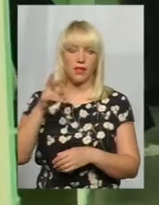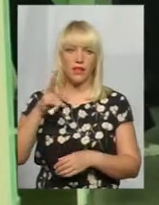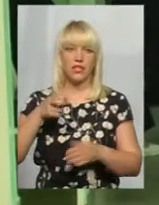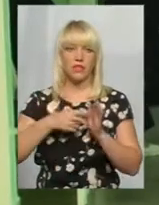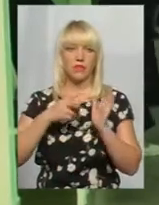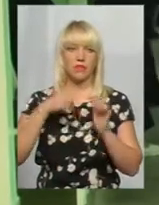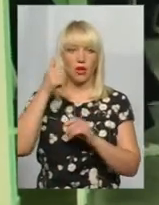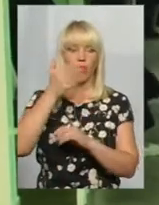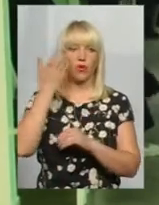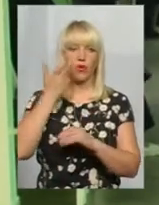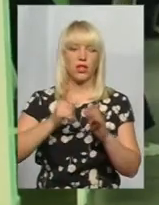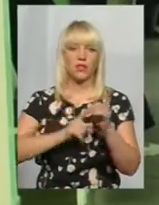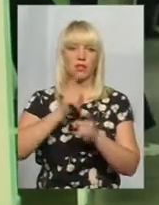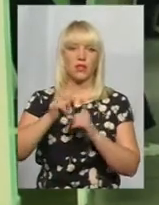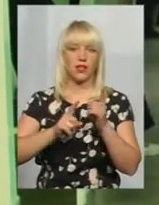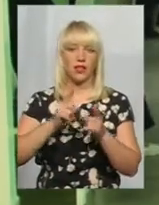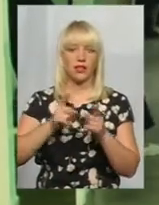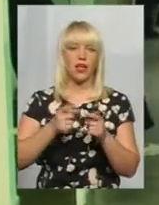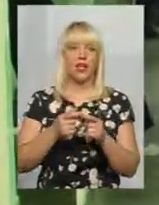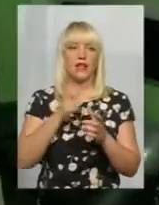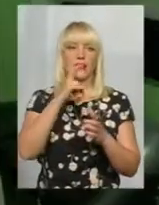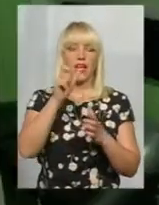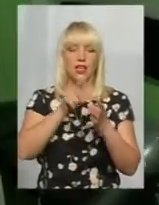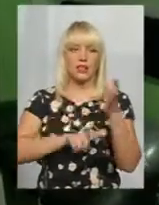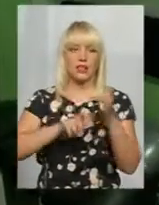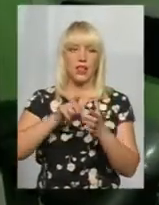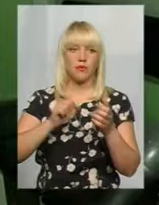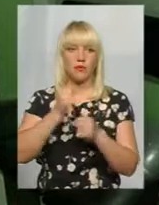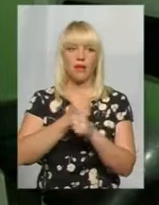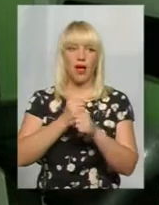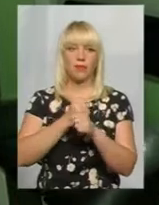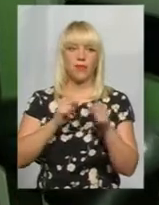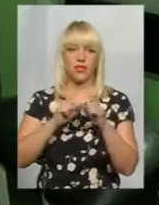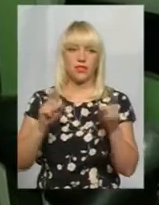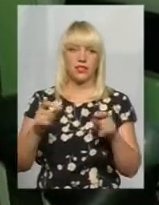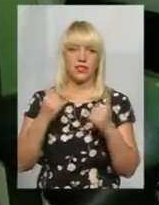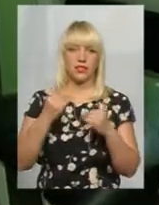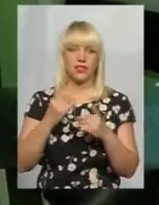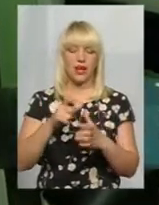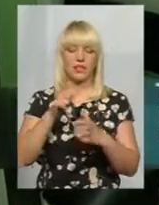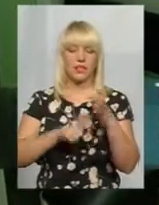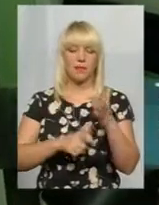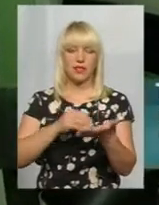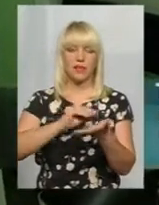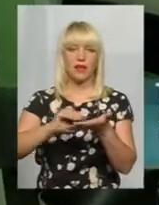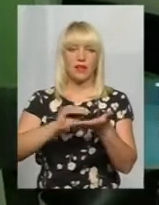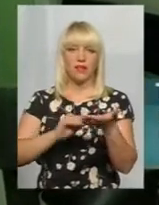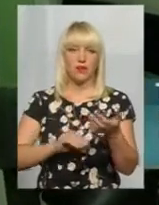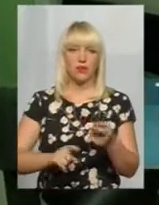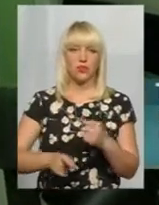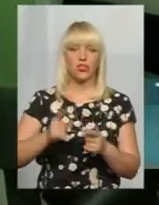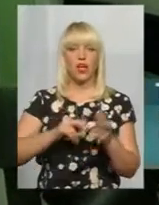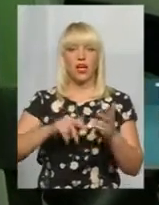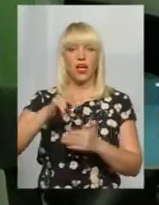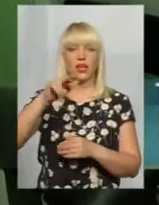отримання. Не у кабінеті ендокринолога, а за рецептом у аптеці. Зараз рецепт випише, йди наверх, там